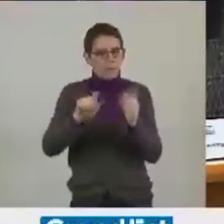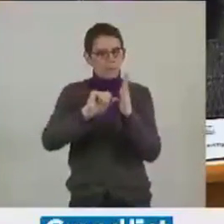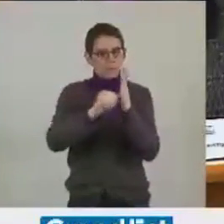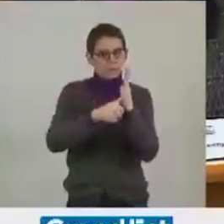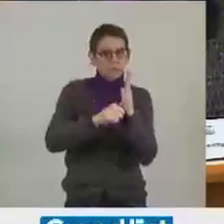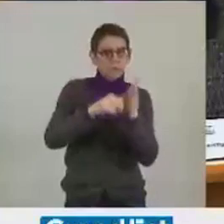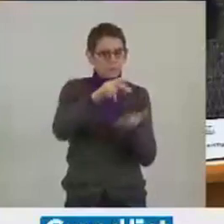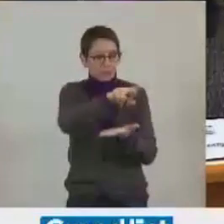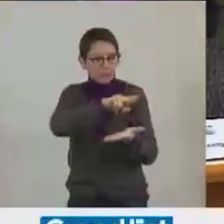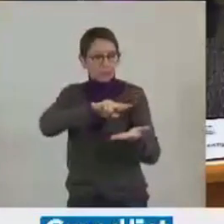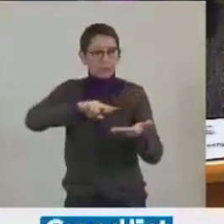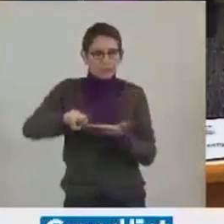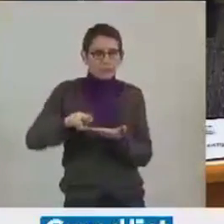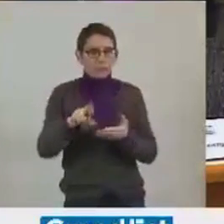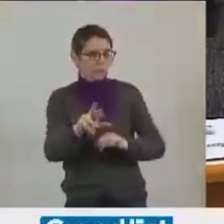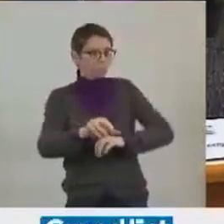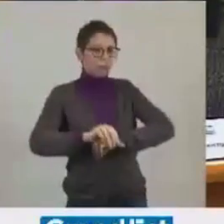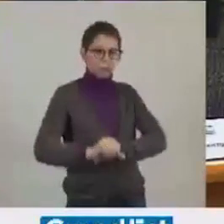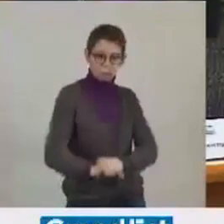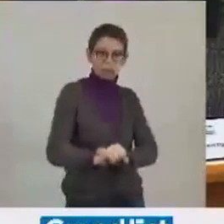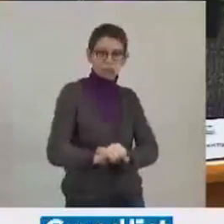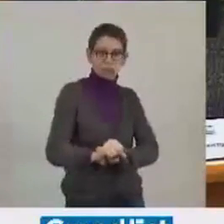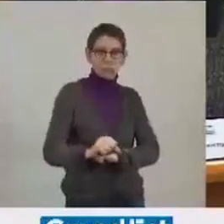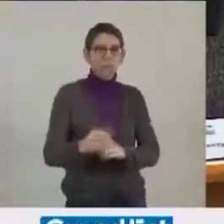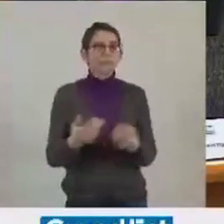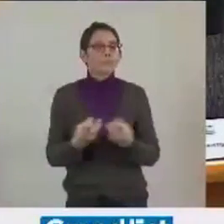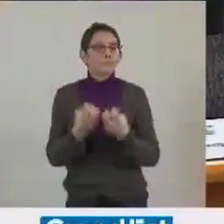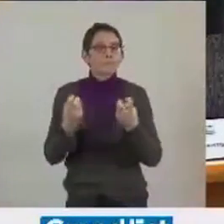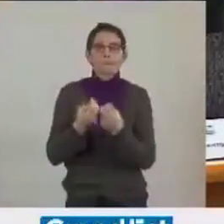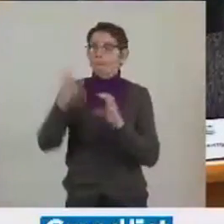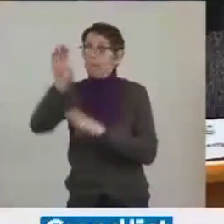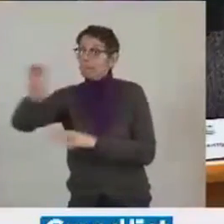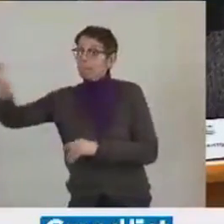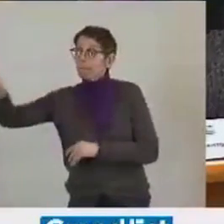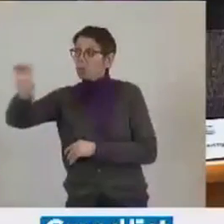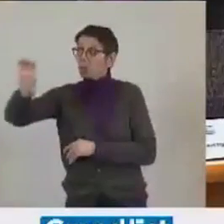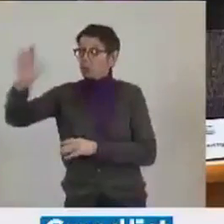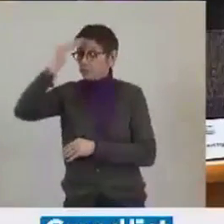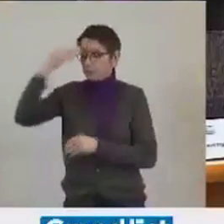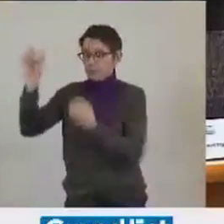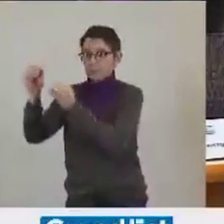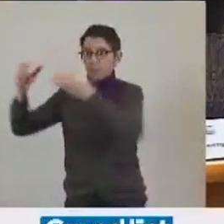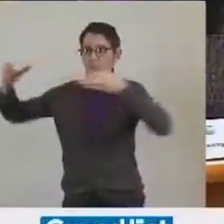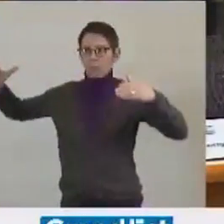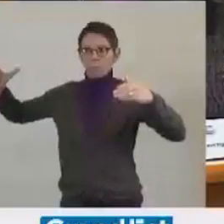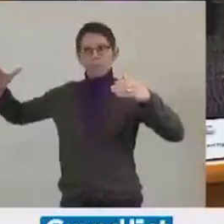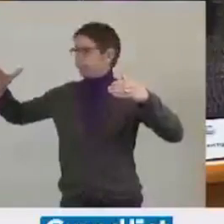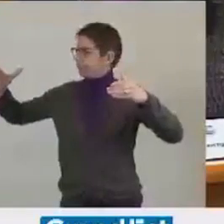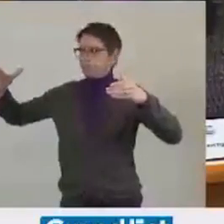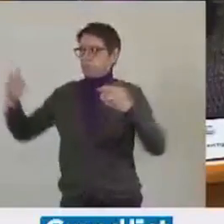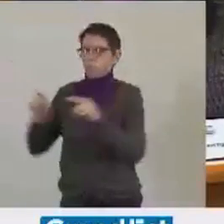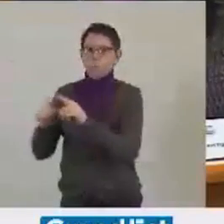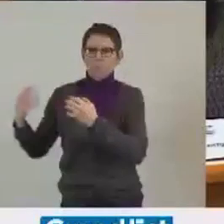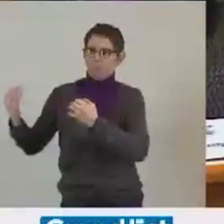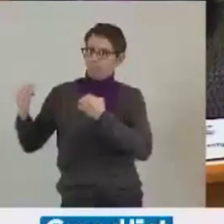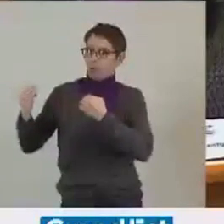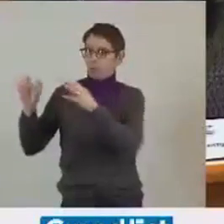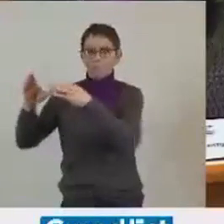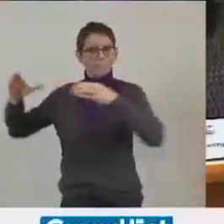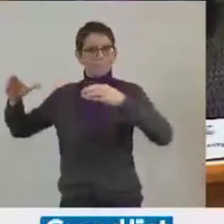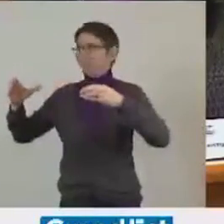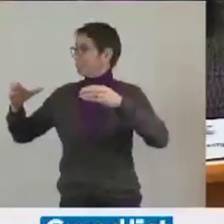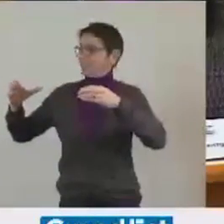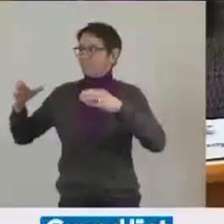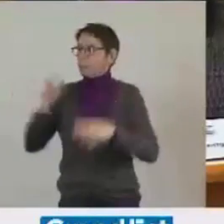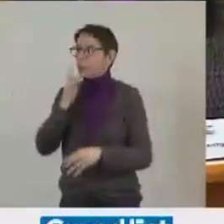exemple, que si la région Grand Est ne disposait pas d'une certaine taille, d'une certaine puissance, nous n'aurions jamais pu discuter presque d